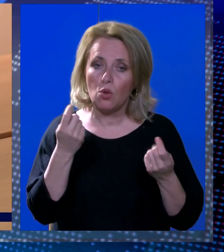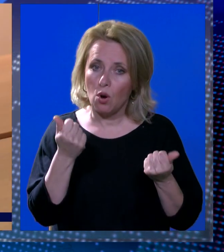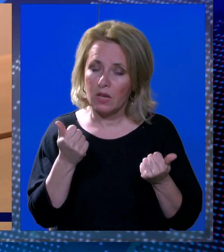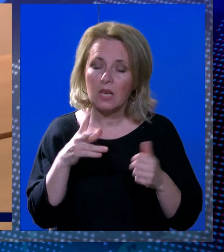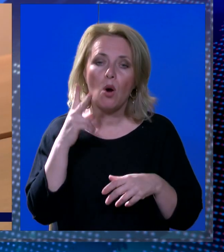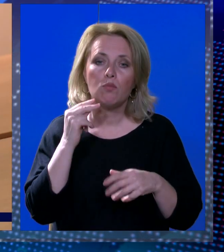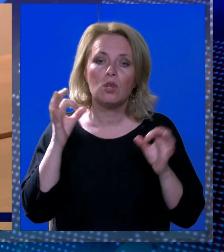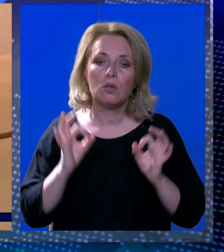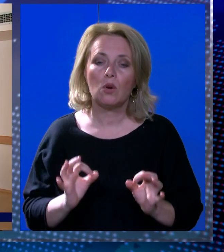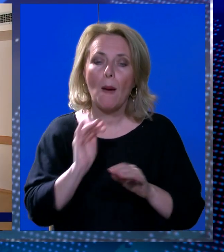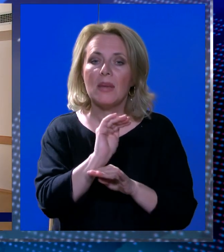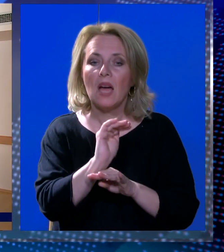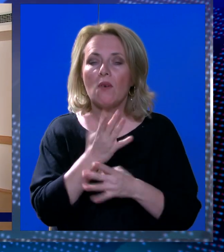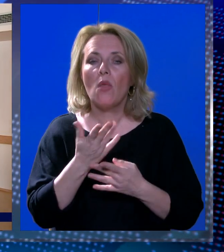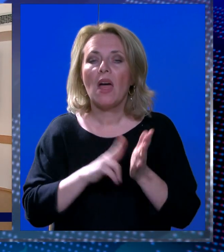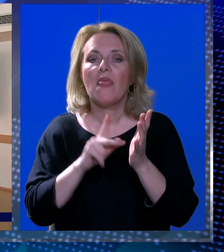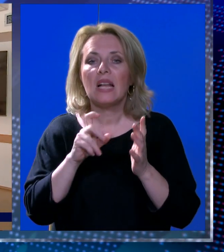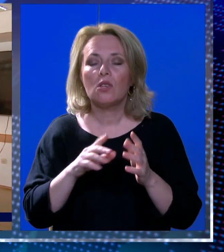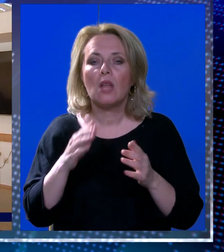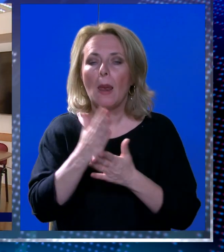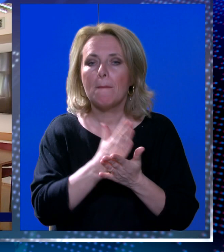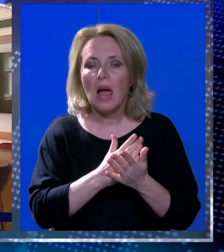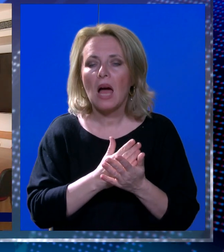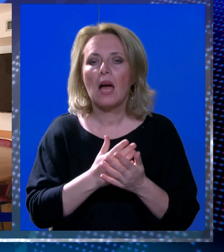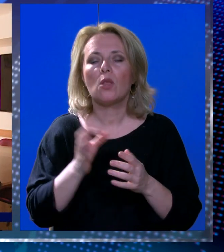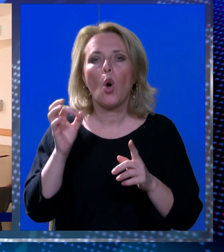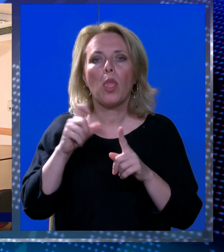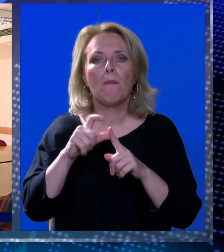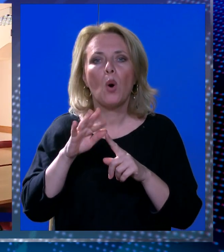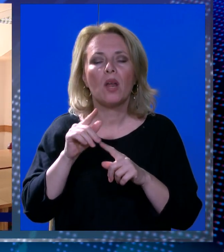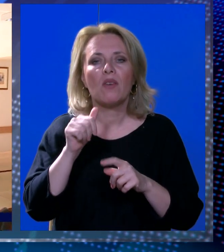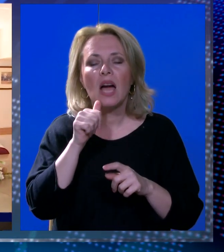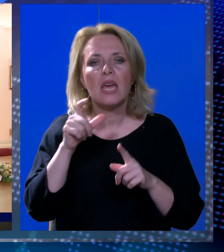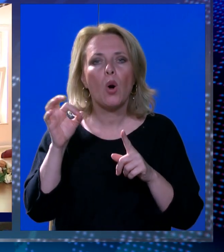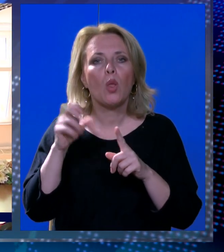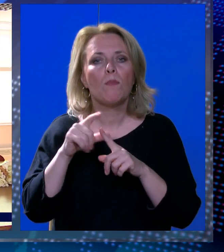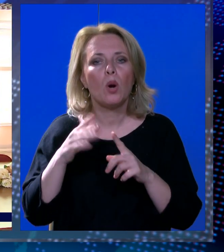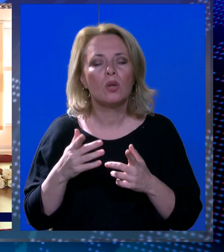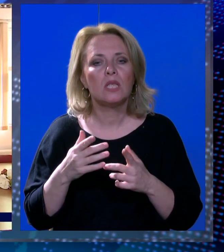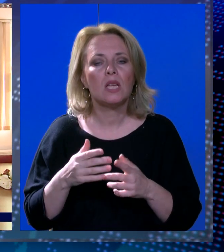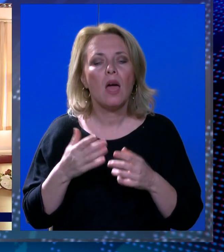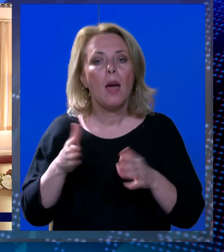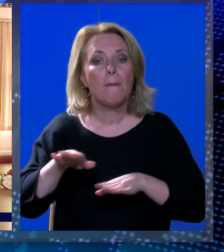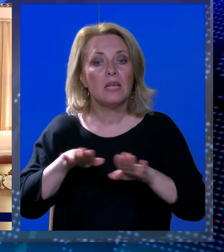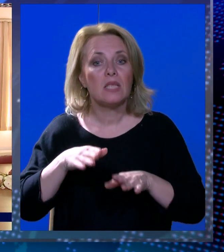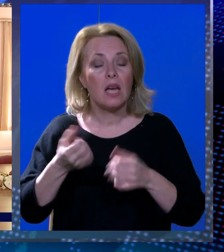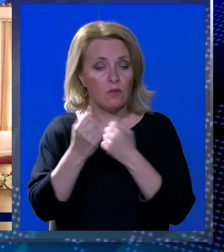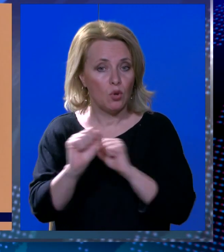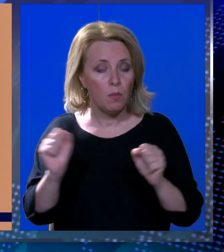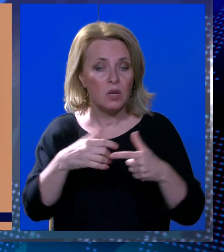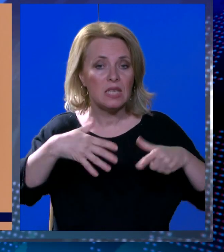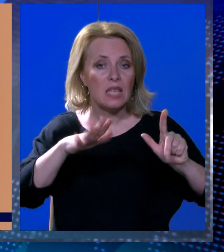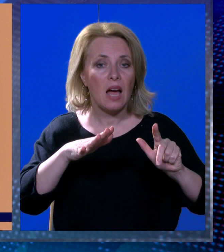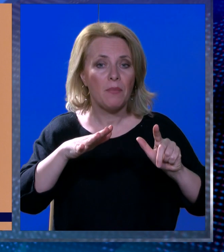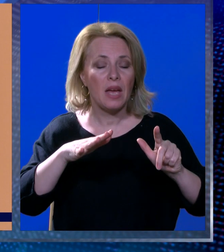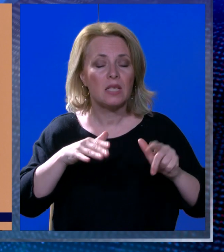sredstava općina je osigurala prijavom na nacionalni plan oporavka i otpornosti. Ministarstvo je dobrilo nešto više od 17 milijuna kuna, to je oko